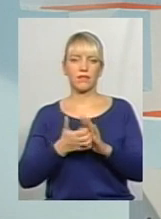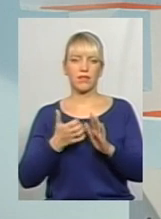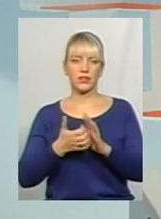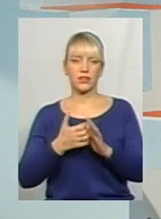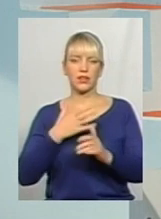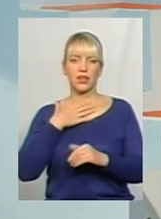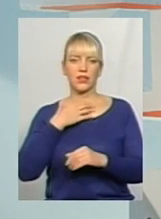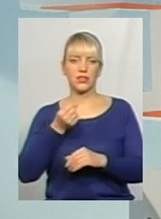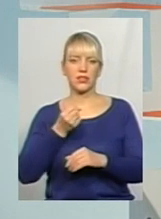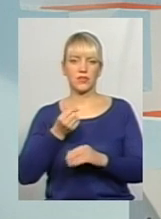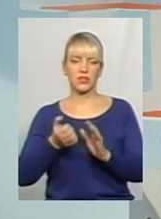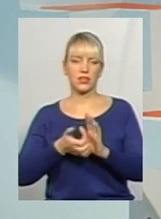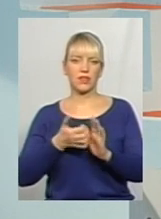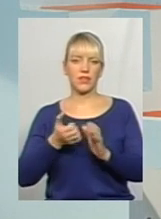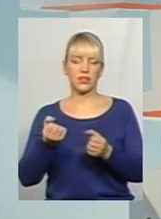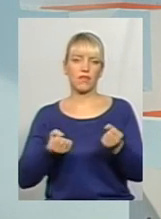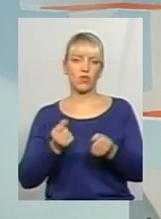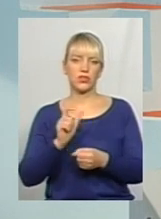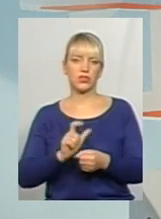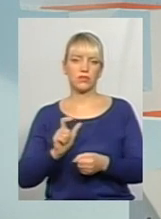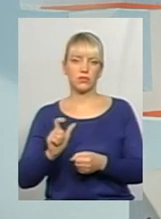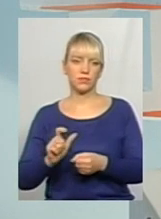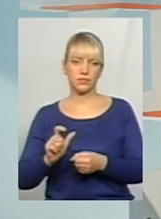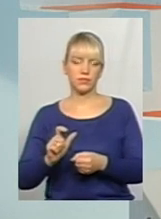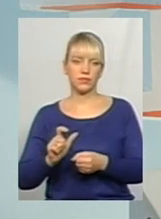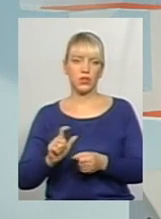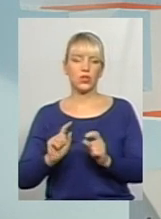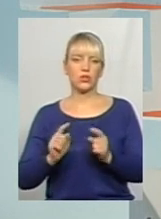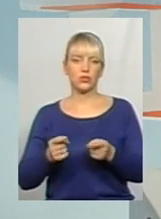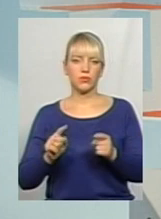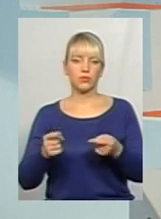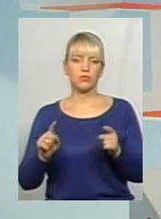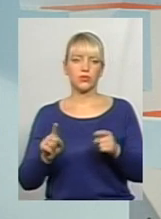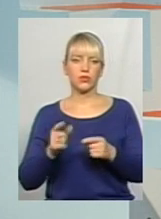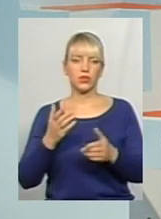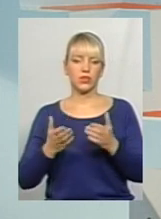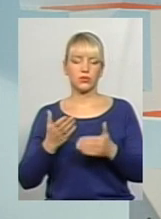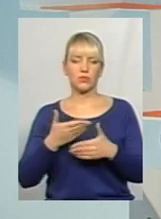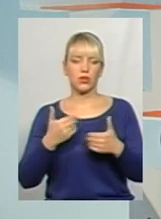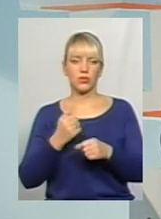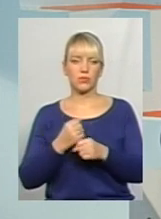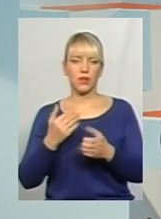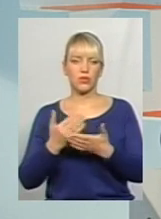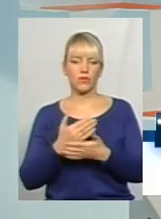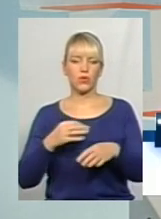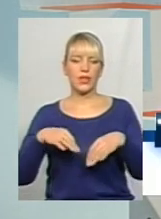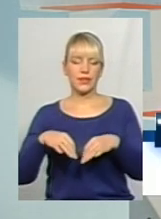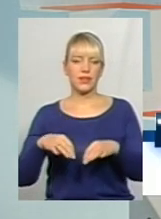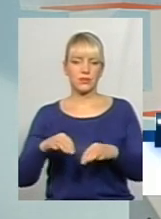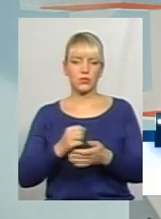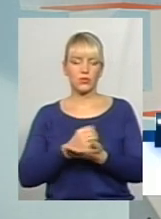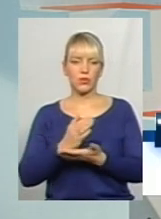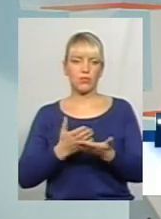катастрофічна, можна сказати, нехватка водіїв. Чому? Тому що навіть коли ми розробляли нову транспортну мережу, ми